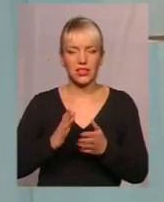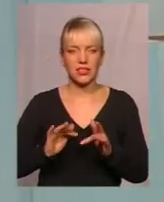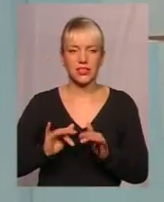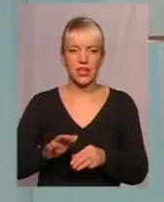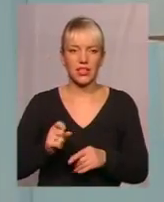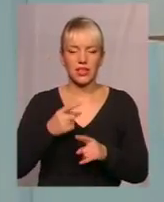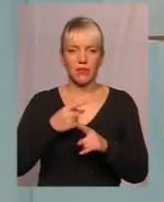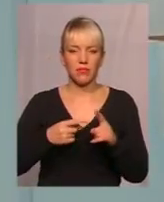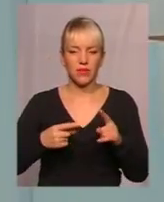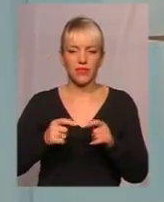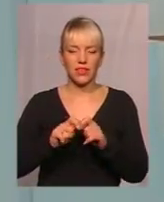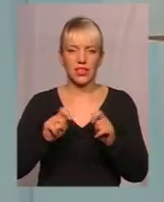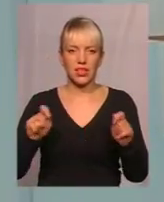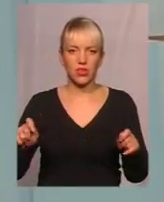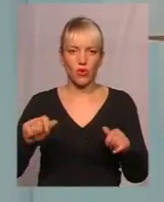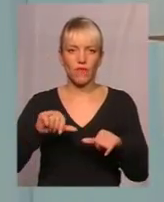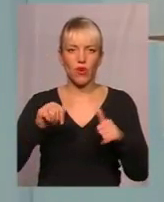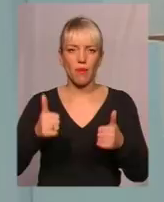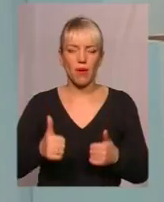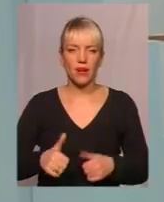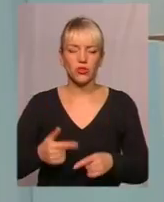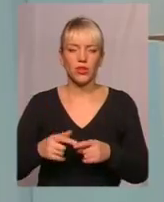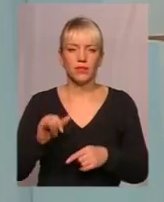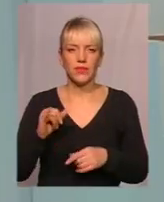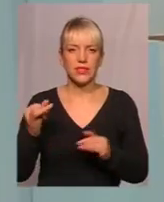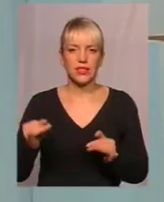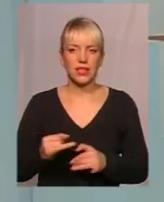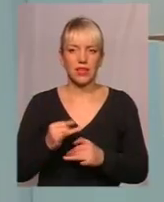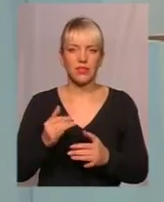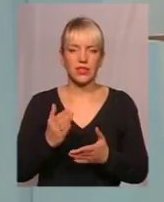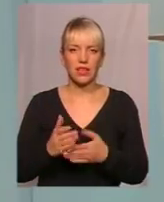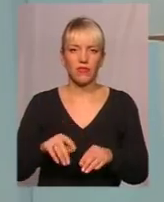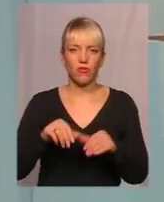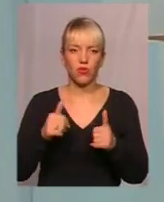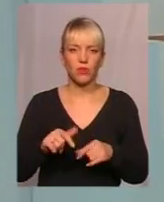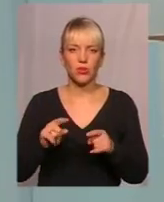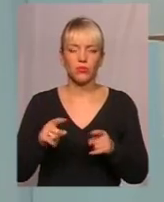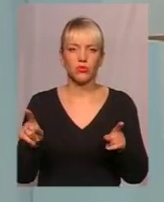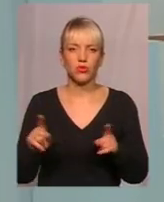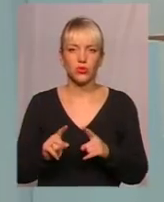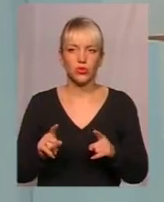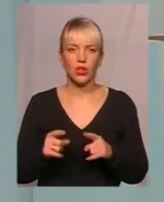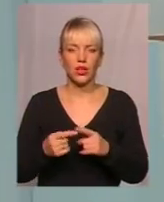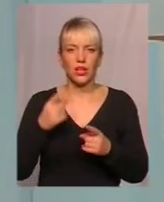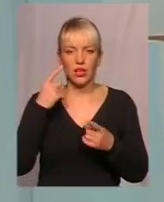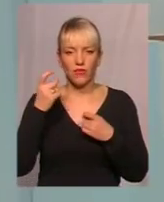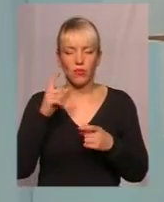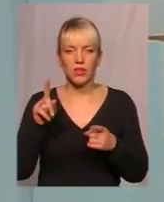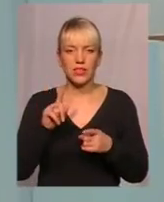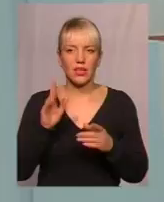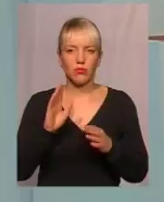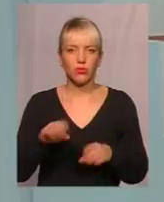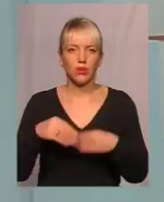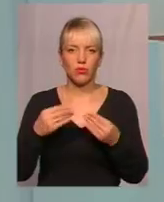напів відкритого формату. Досить цікава така форма, тому що інформація, яка буде